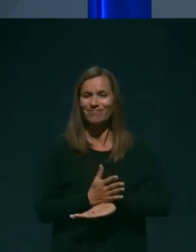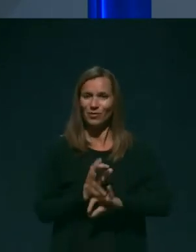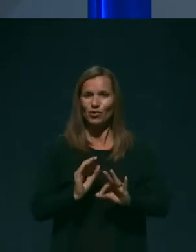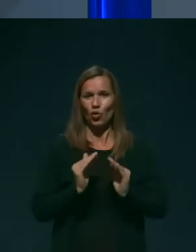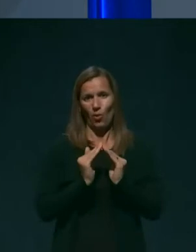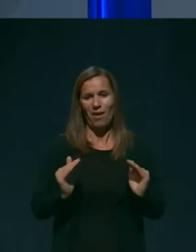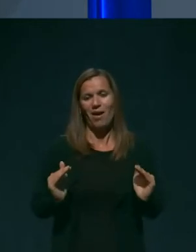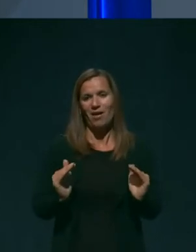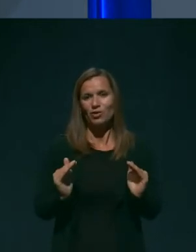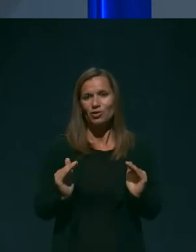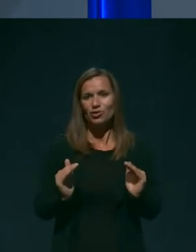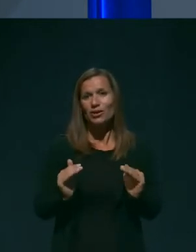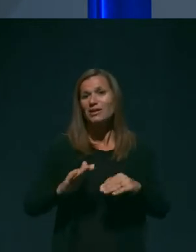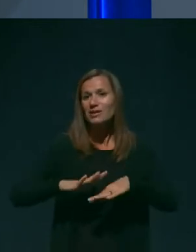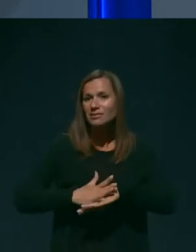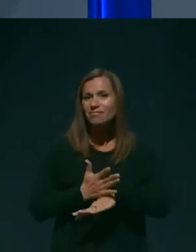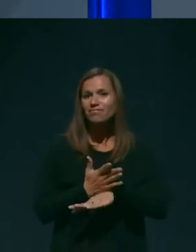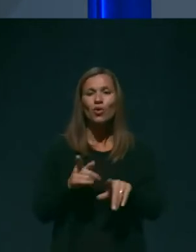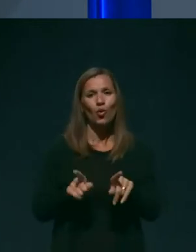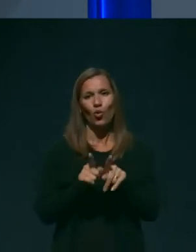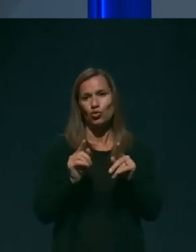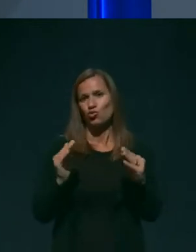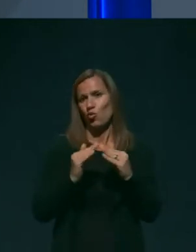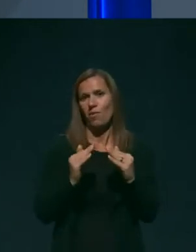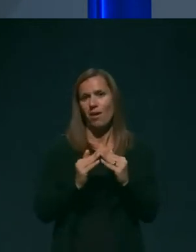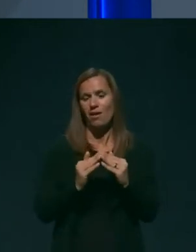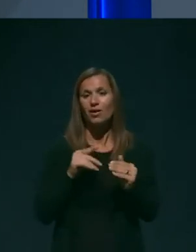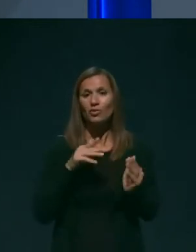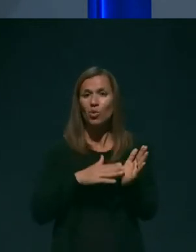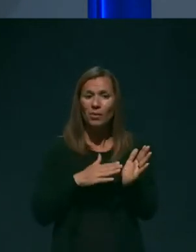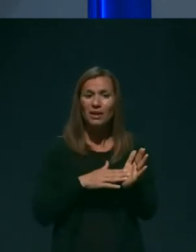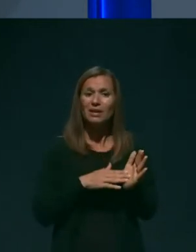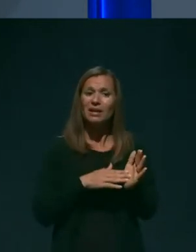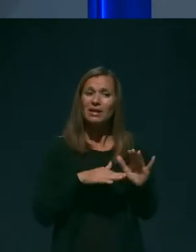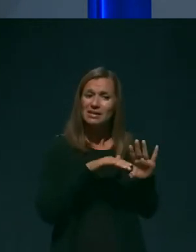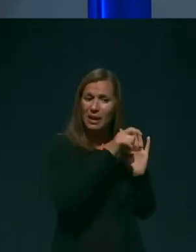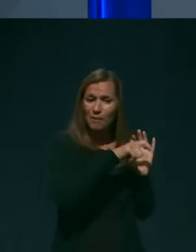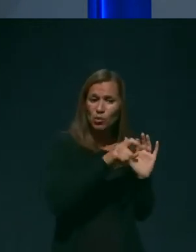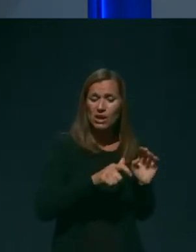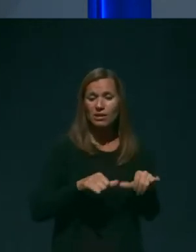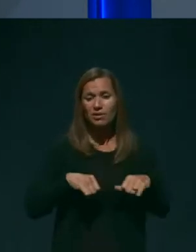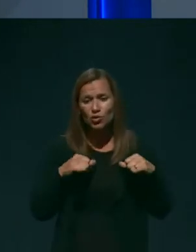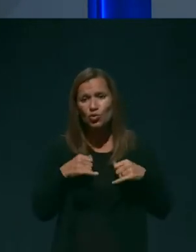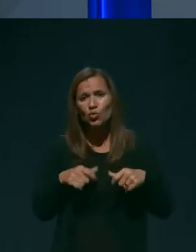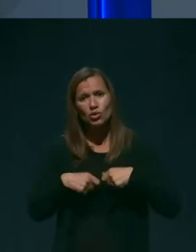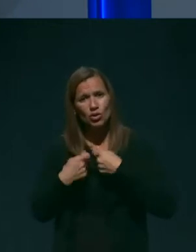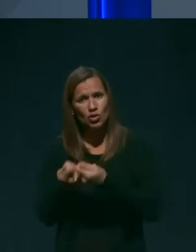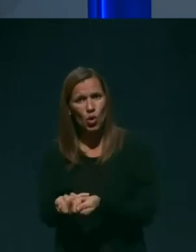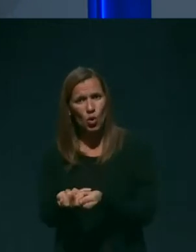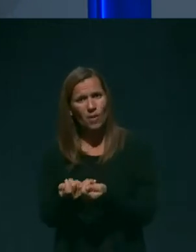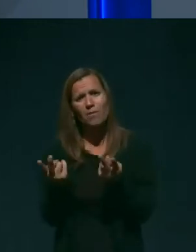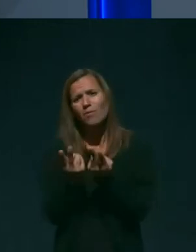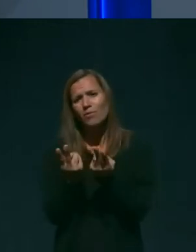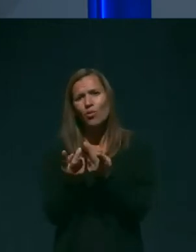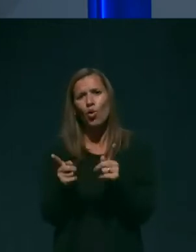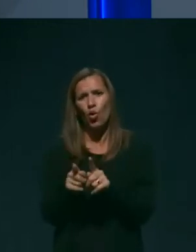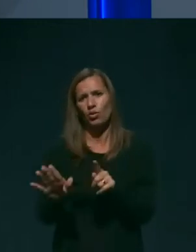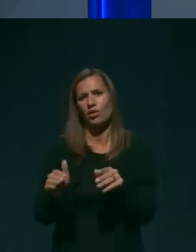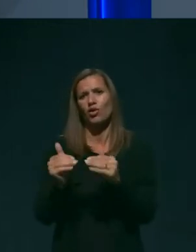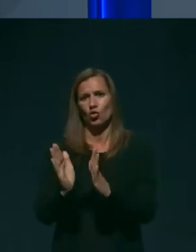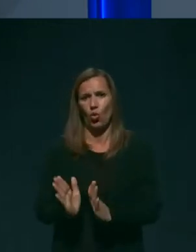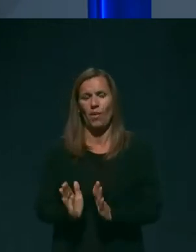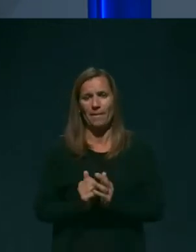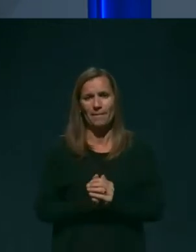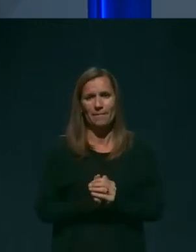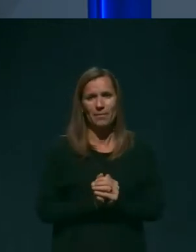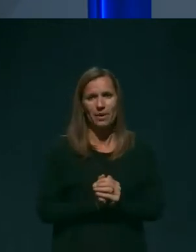tam počutijo kot doma. Se pravi, da se trudijo, da jim naredijo približek njihovega doma. Tako kot imamo mi